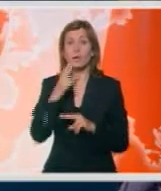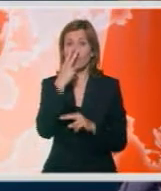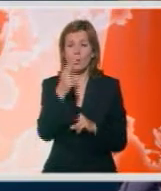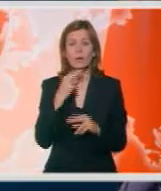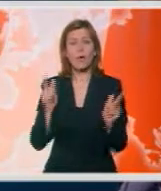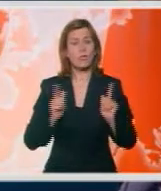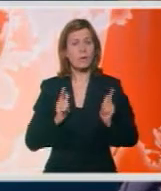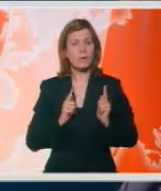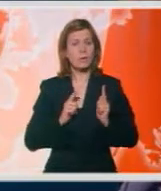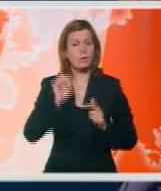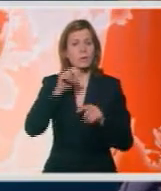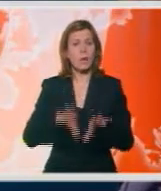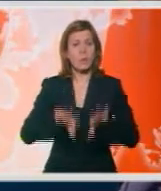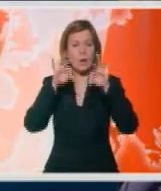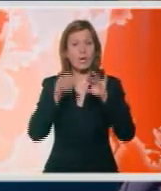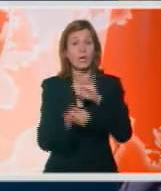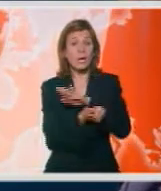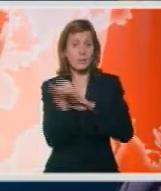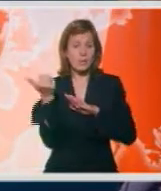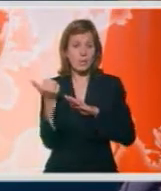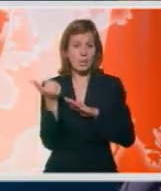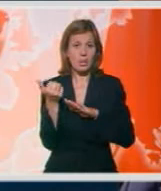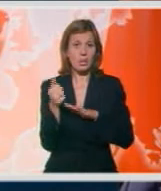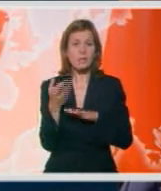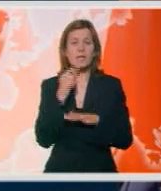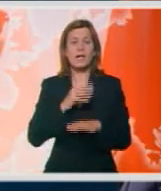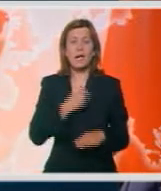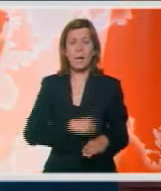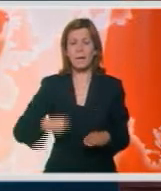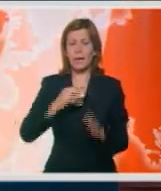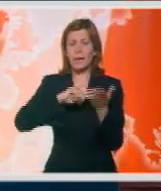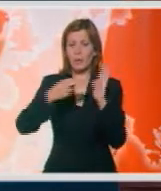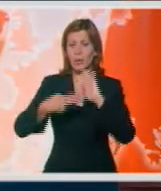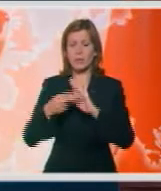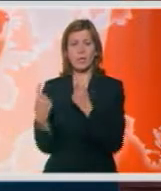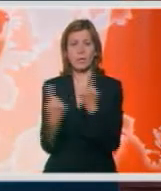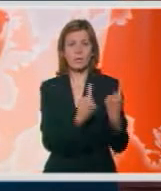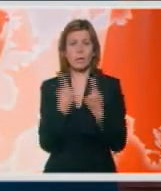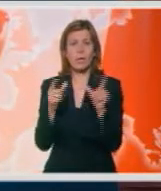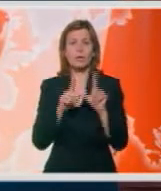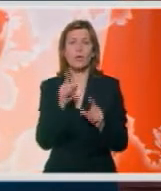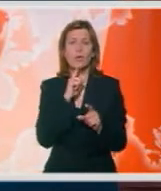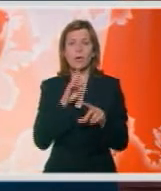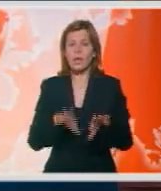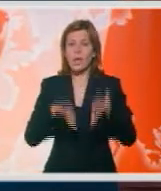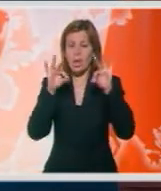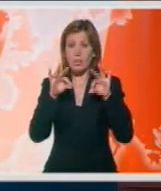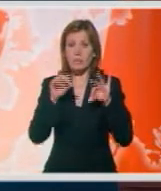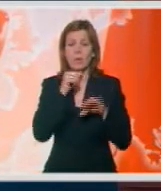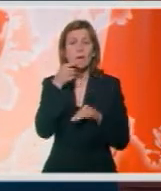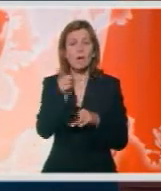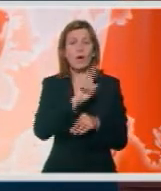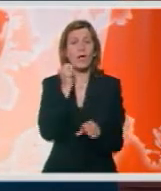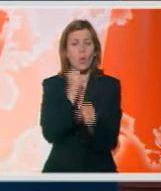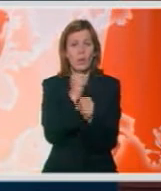pokušao da pronađe izlaz iz neprijatne političke situacije u koji se našao i to nije